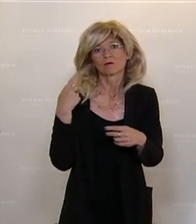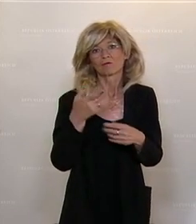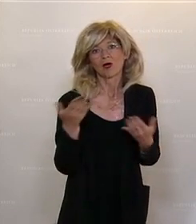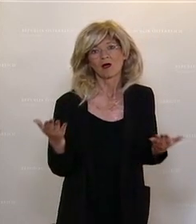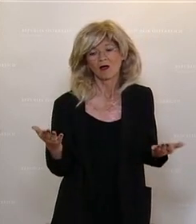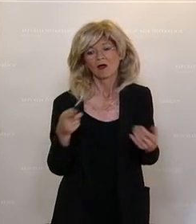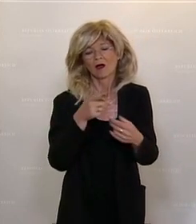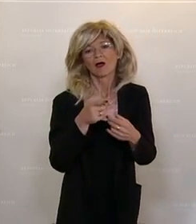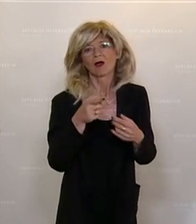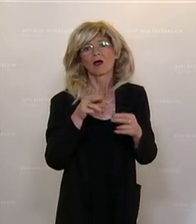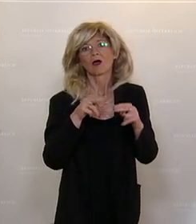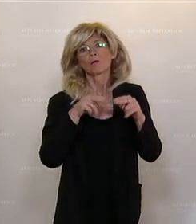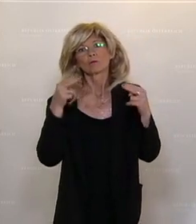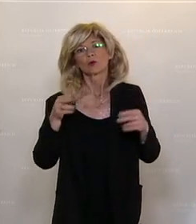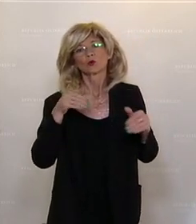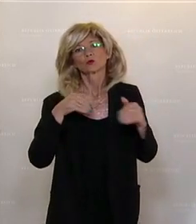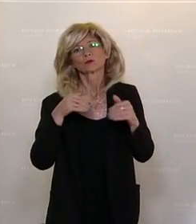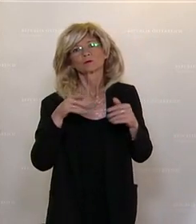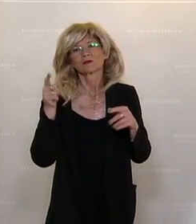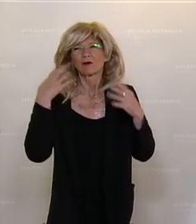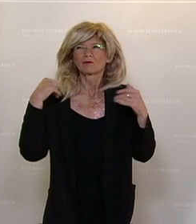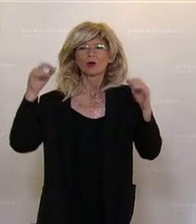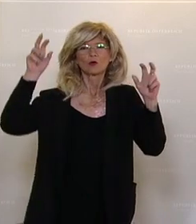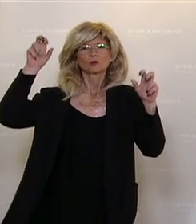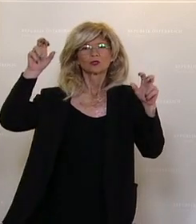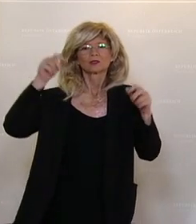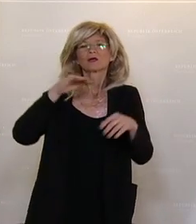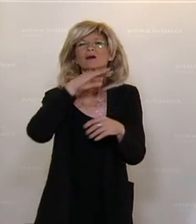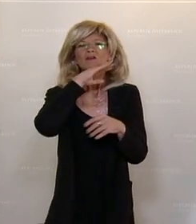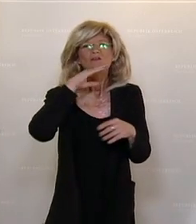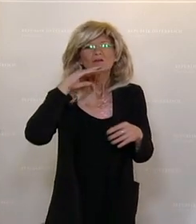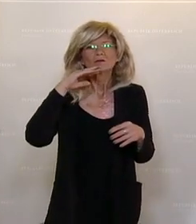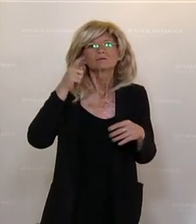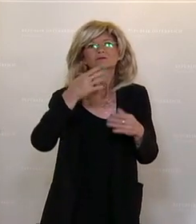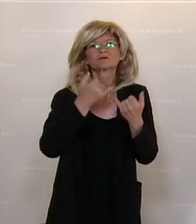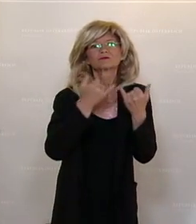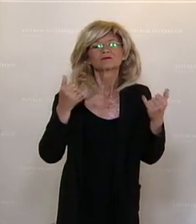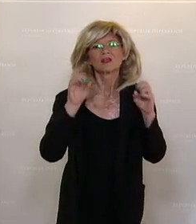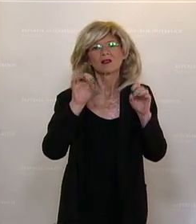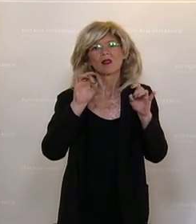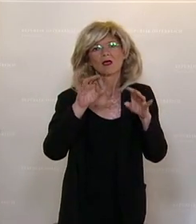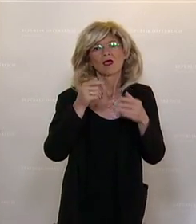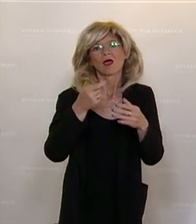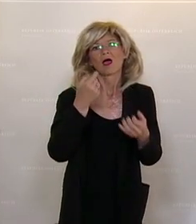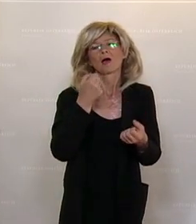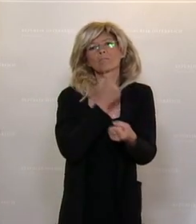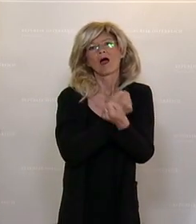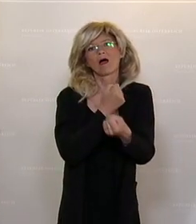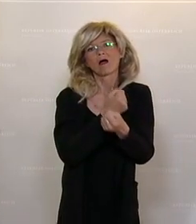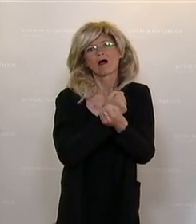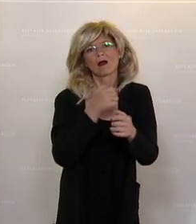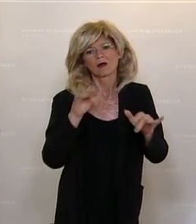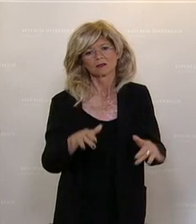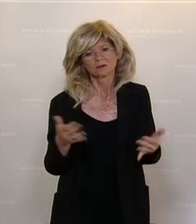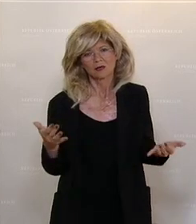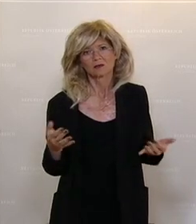lesen. Die Überschrift lautete, eckatanter Lehrermangel im In-Viertel. Mittelschulen retten sich mit Sonderverträgen. Und da